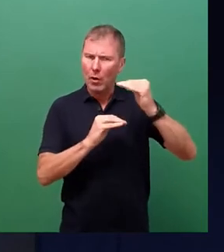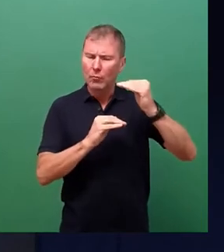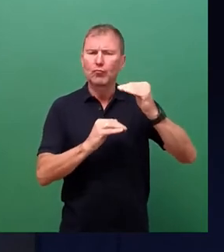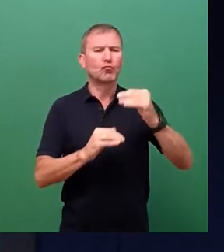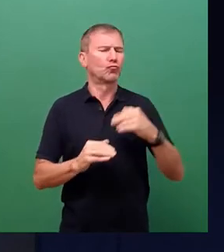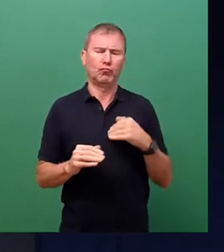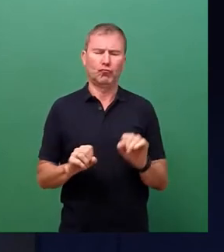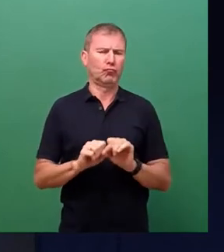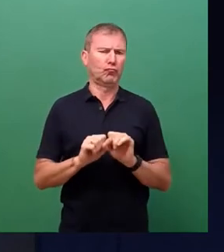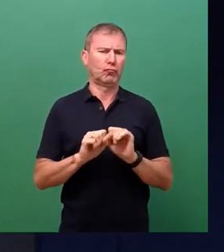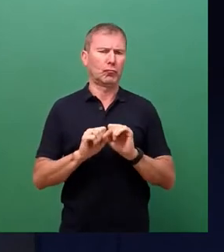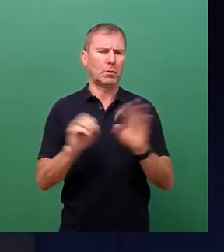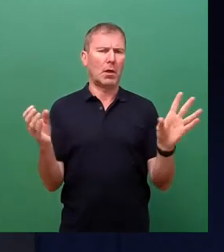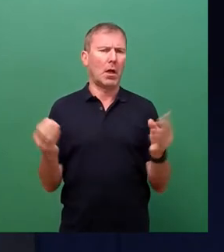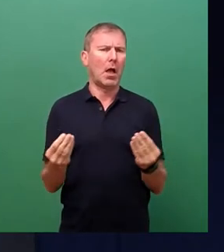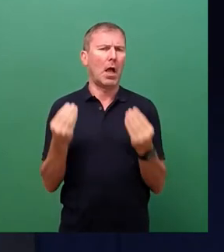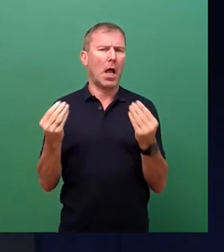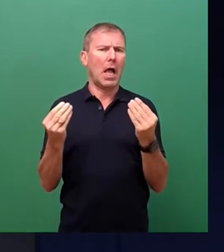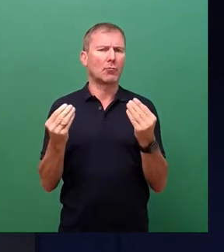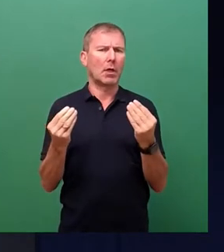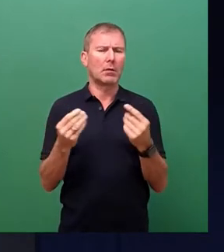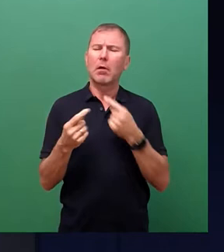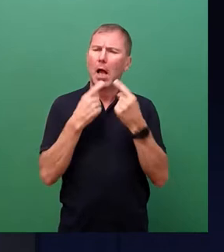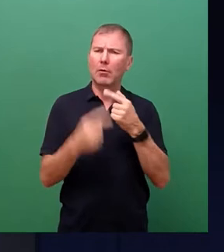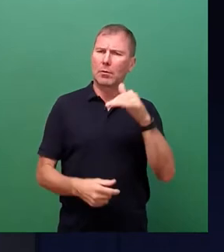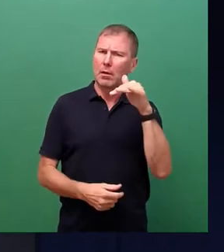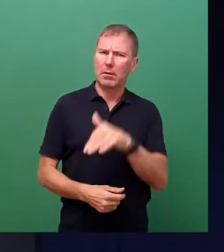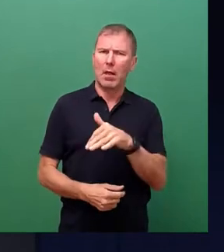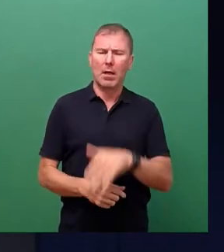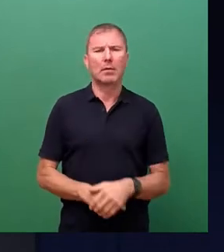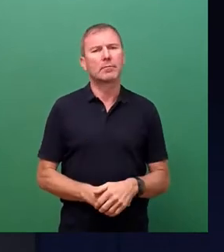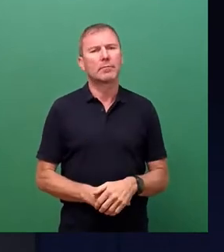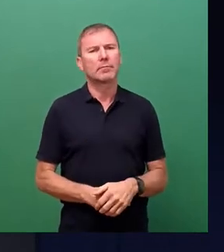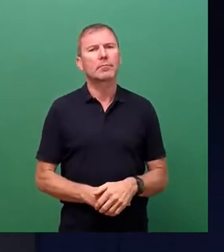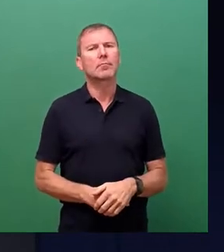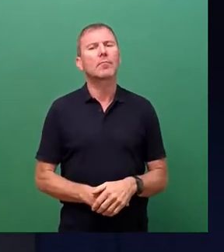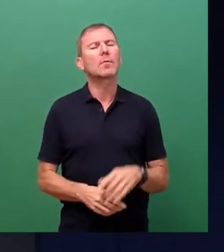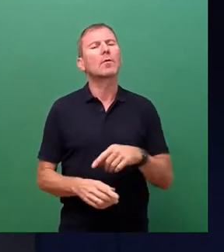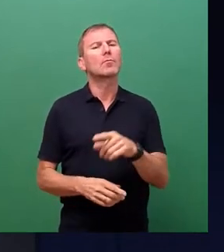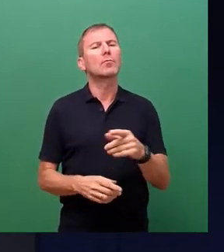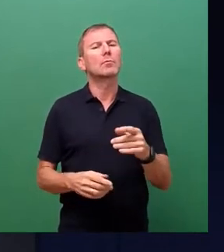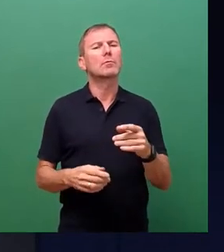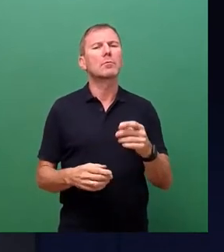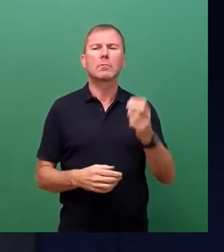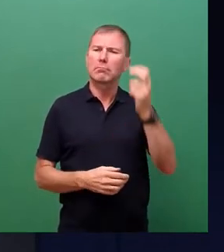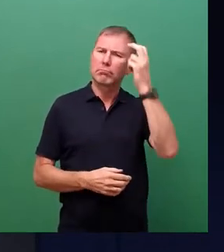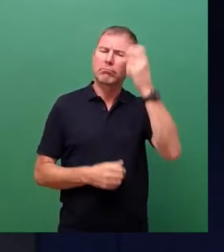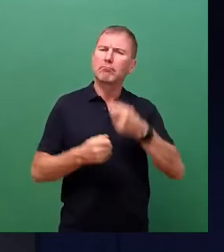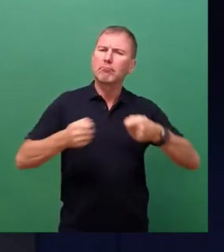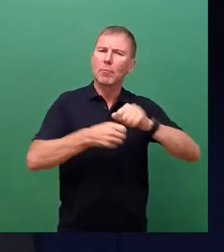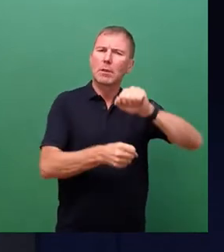aktuelle qualitative Aussage von dem ja durchaus sachkundigen Bundesamt für